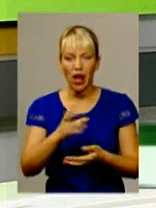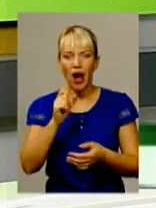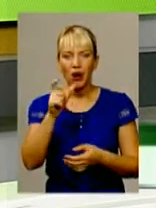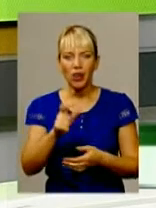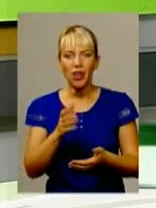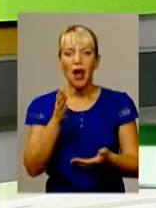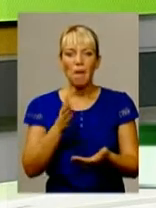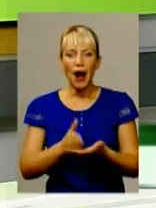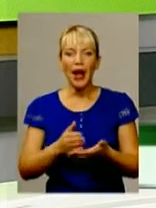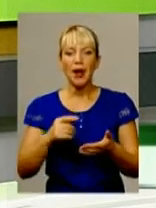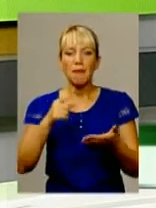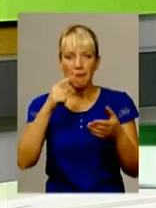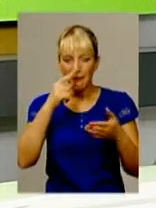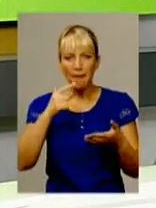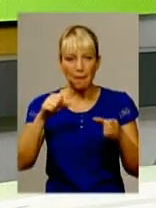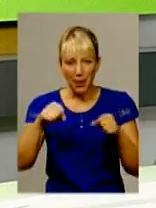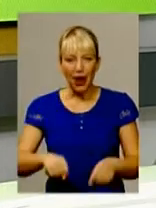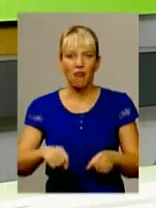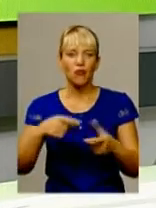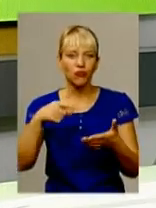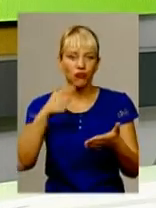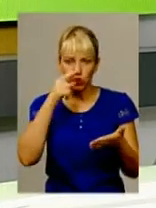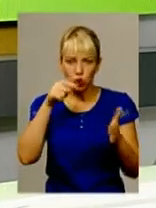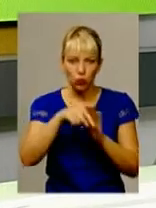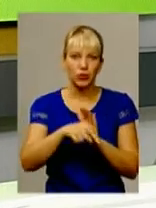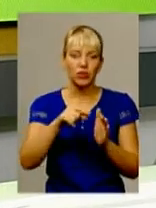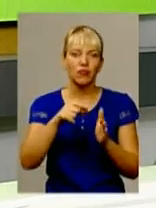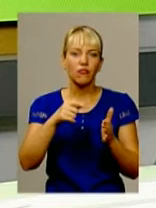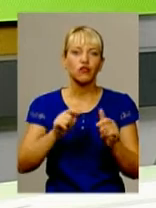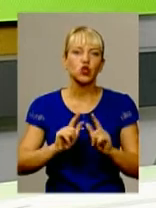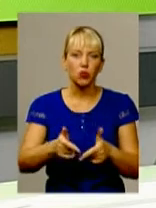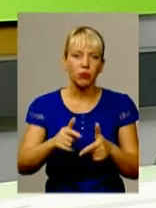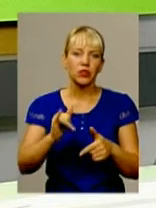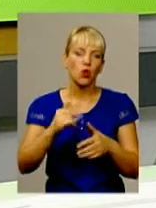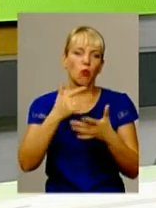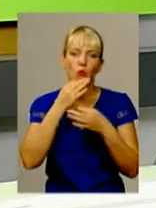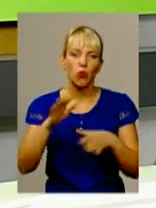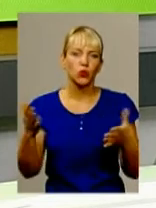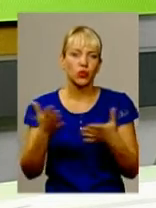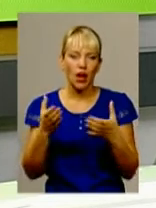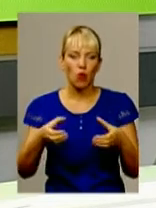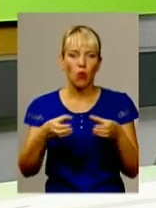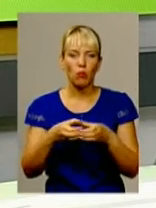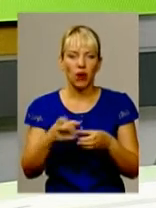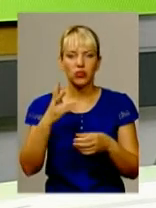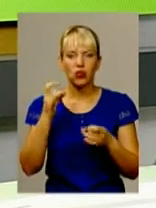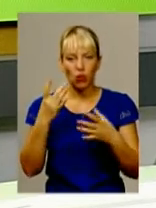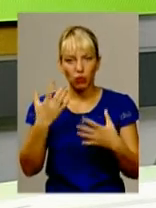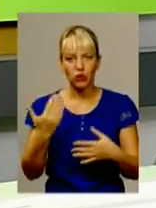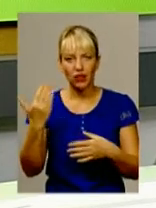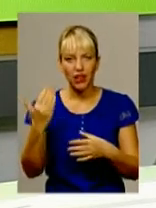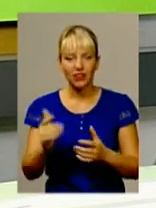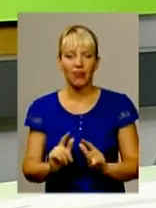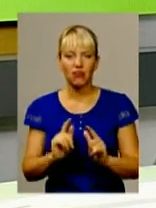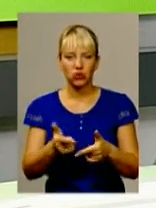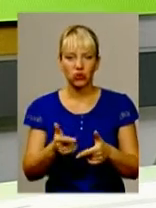право вступити в будь-яку партію, просто її вступ в якусь партію або висунення від цієї партії на місцевих виборах покличе